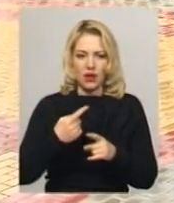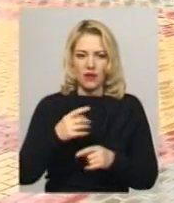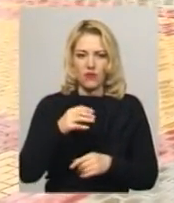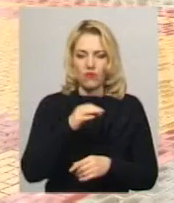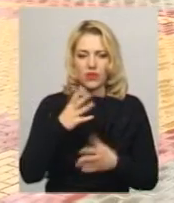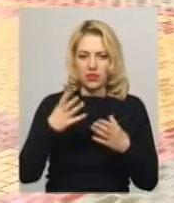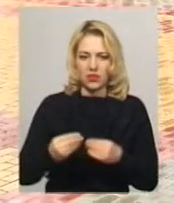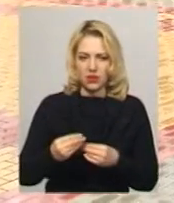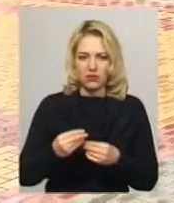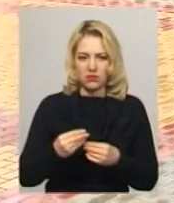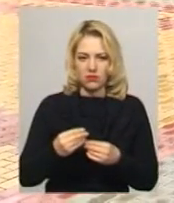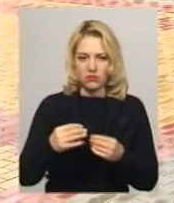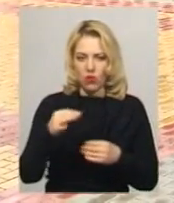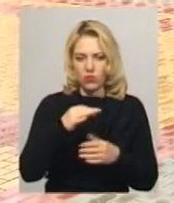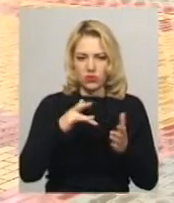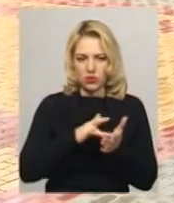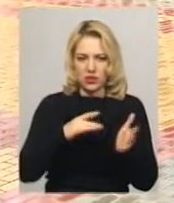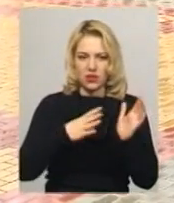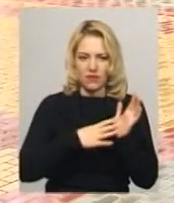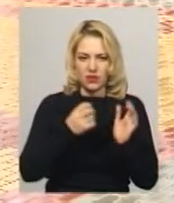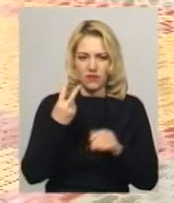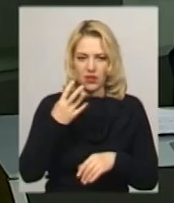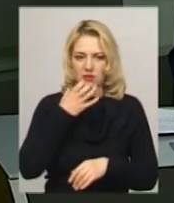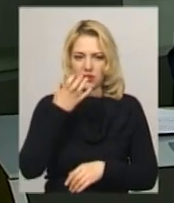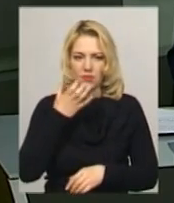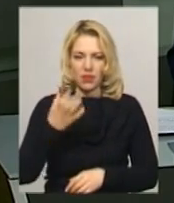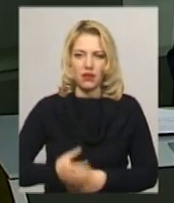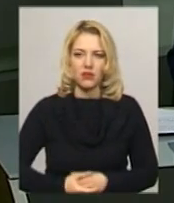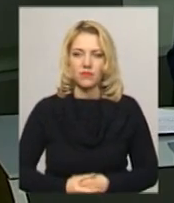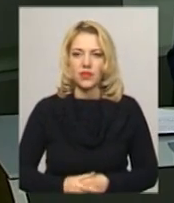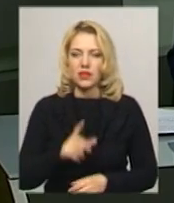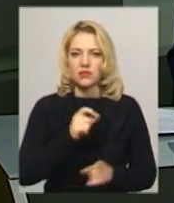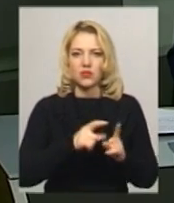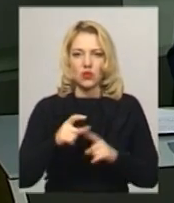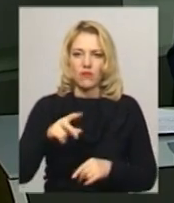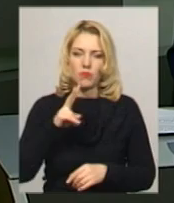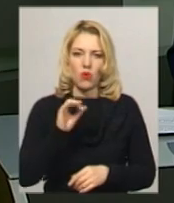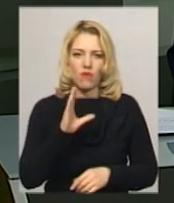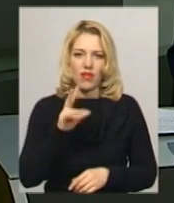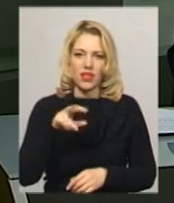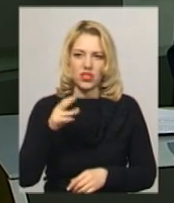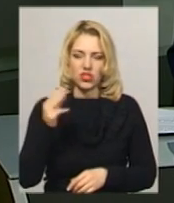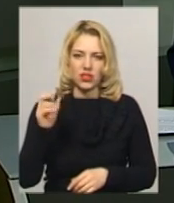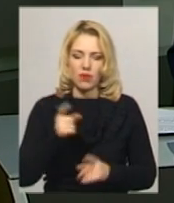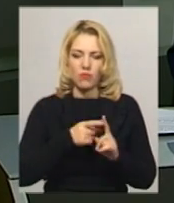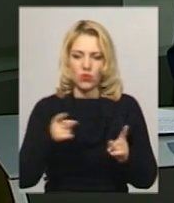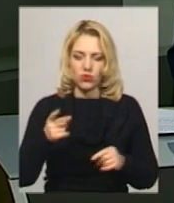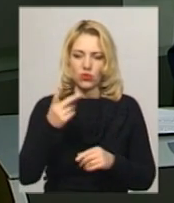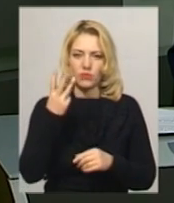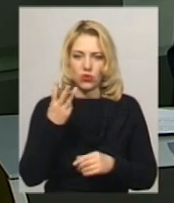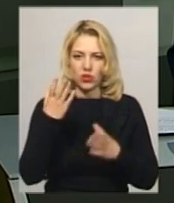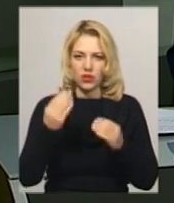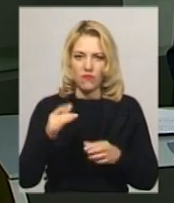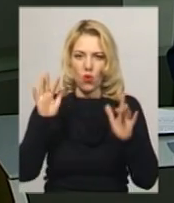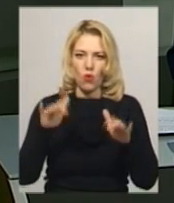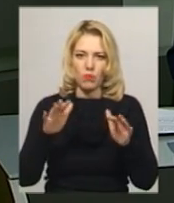обласному центрі 9-11 градусів тепла. За словами Люсі Ковалишиної, протягом наступних трьох днів опади